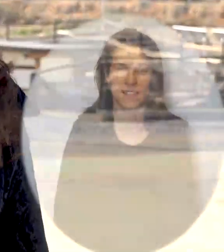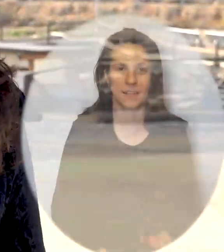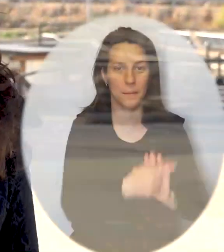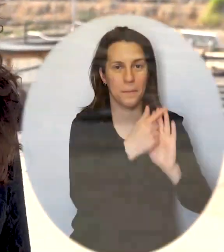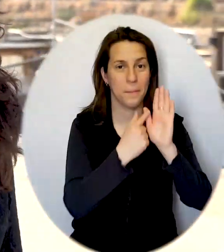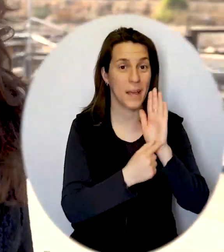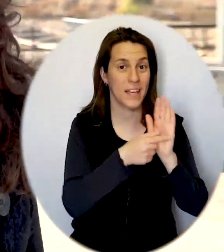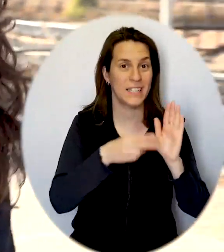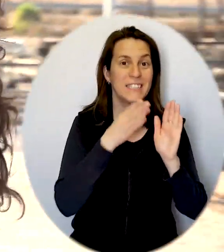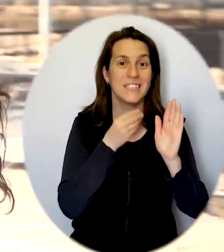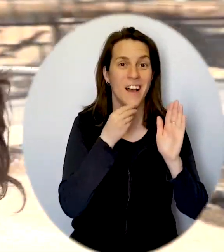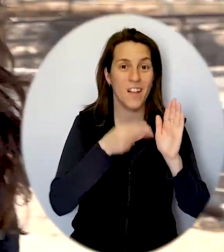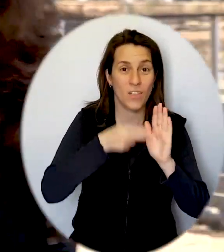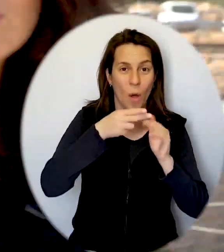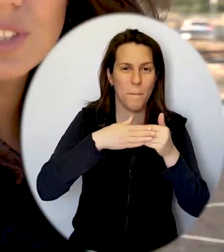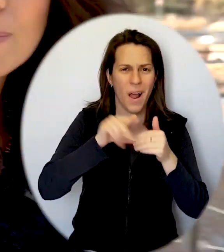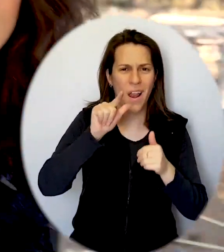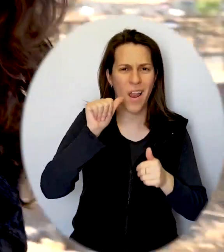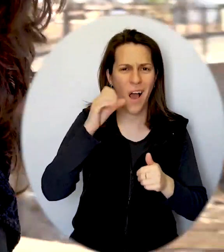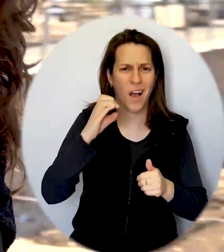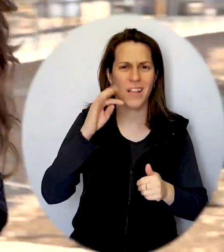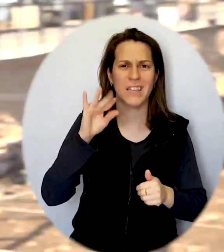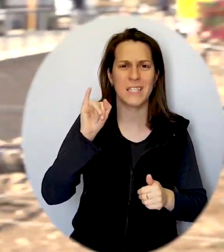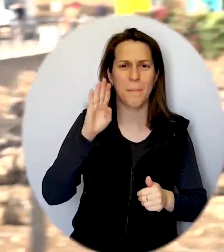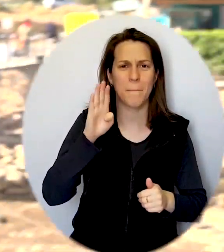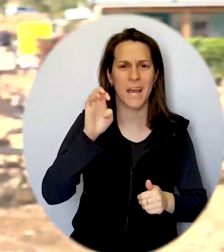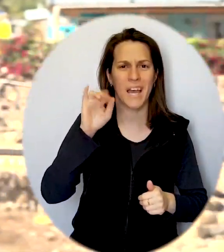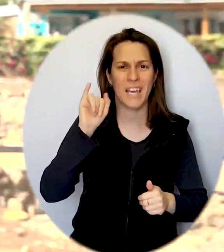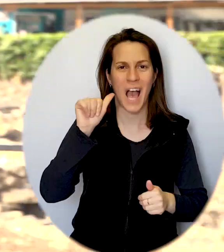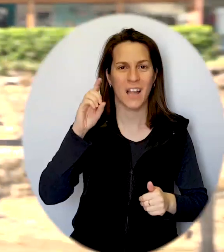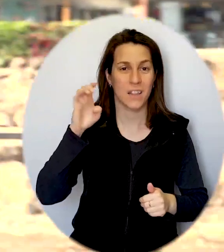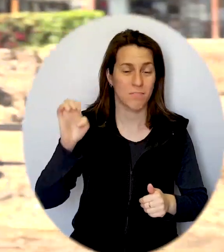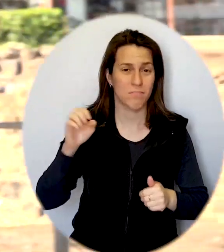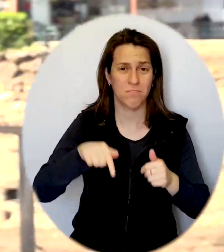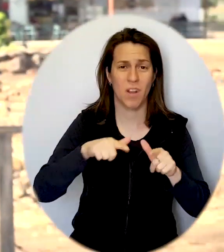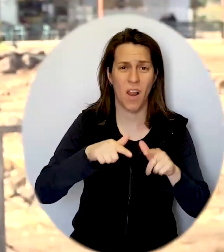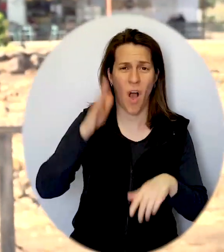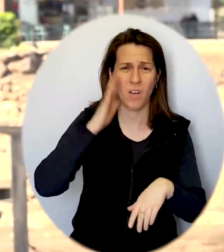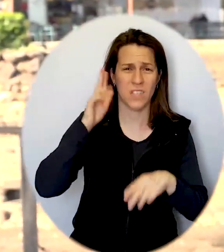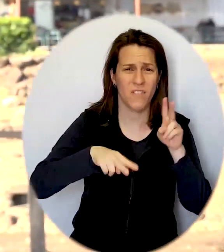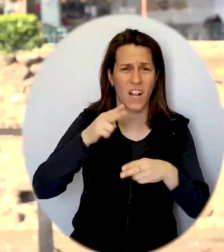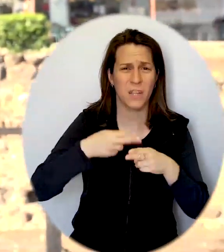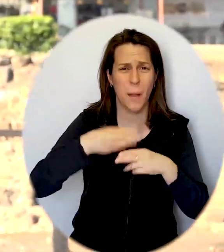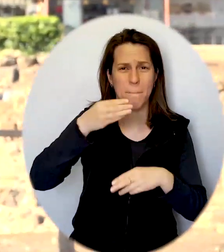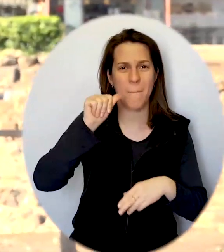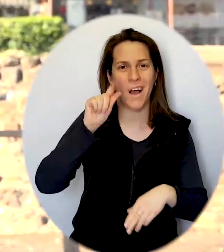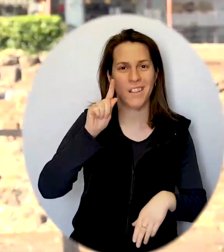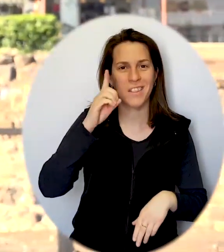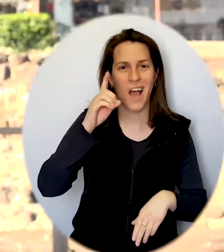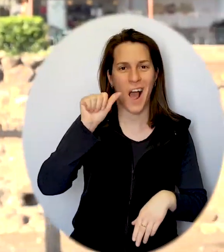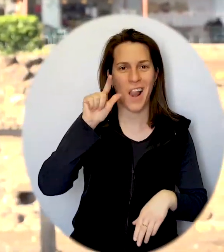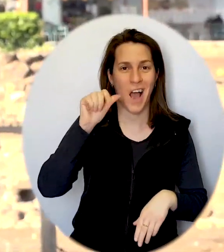Dans le nord d'Israël, près du lac de Tiberiade, se trouvent les ruines d'un ancien village galiléen nommé